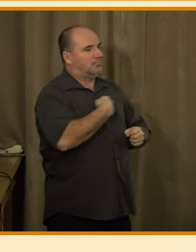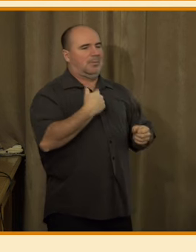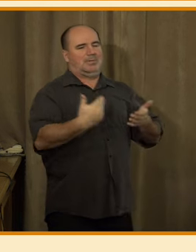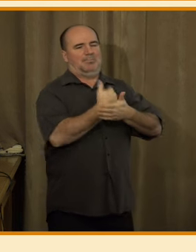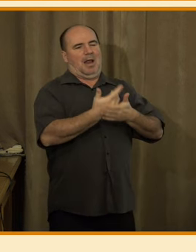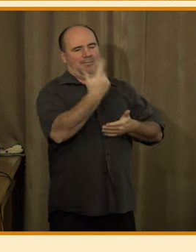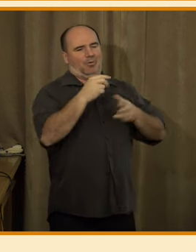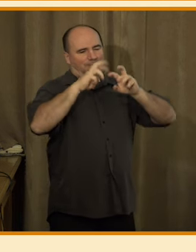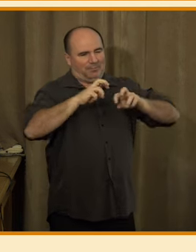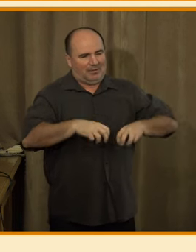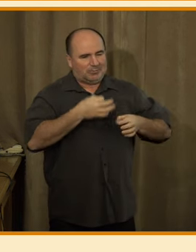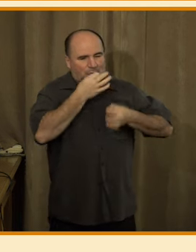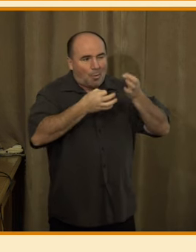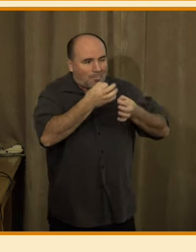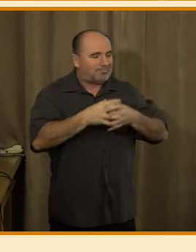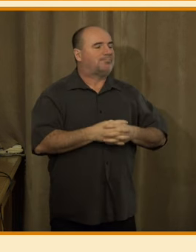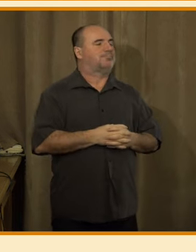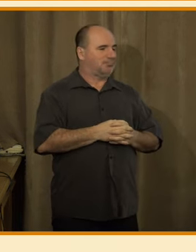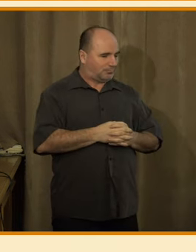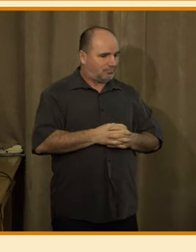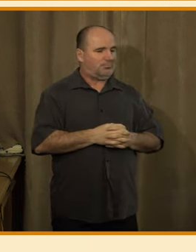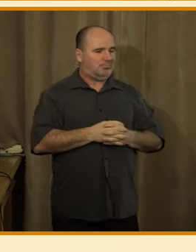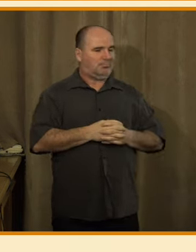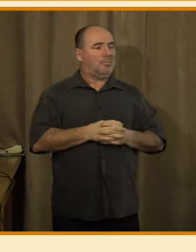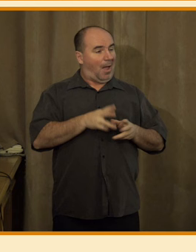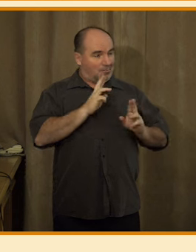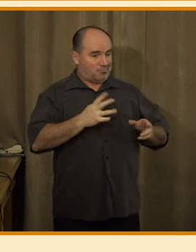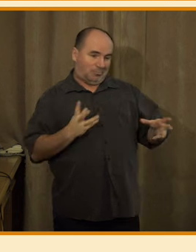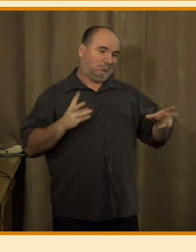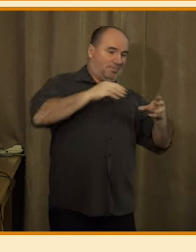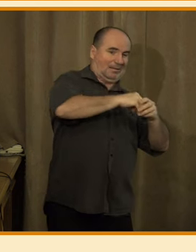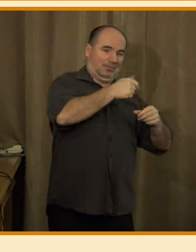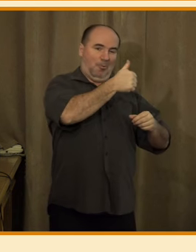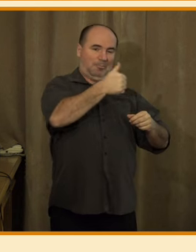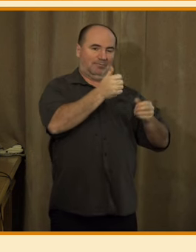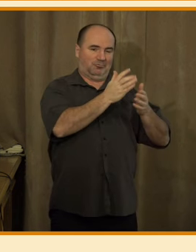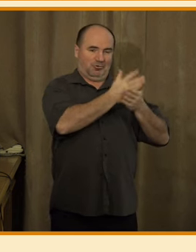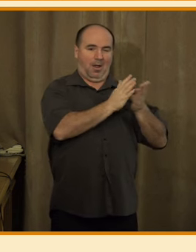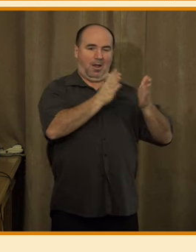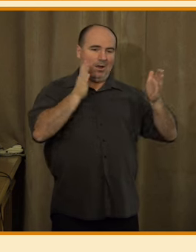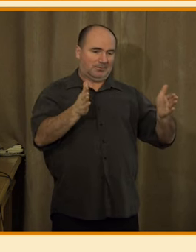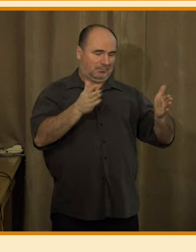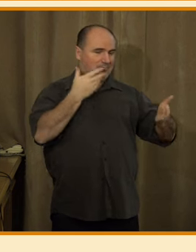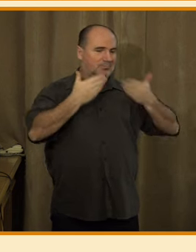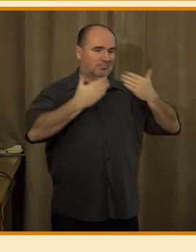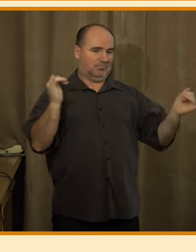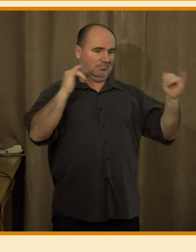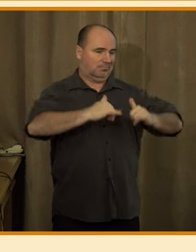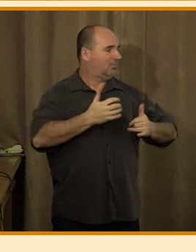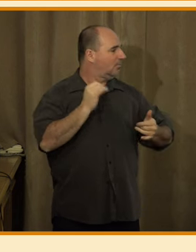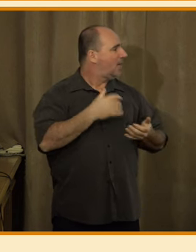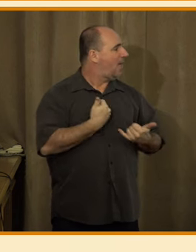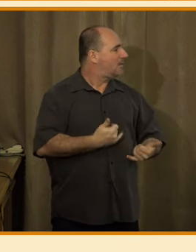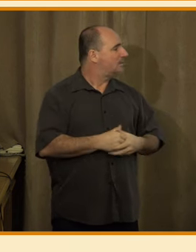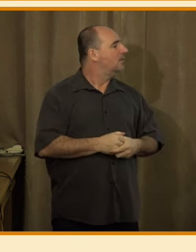mohou zarámovat ten první panel. Jehož se kromě Alžběty Krausové Solarčík